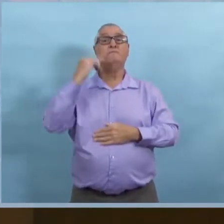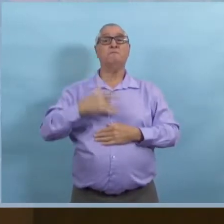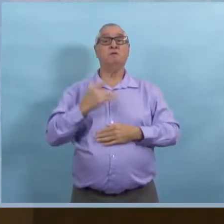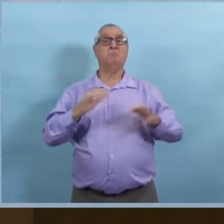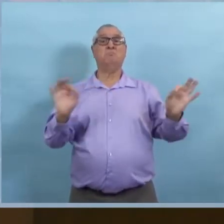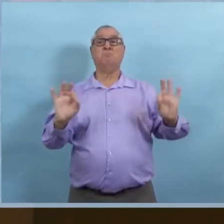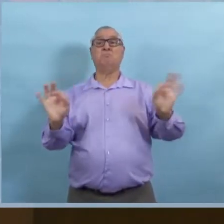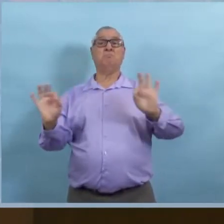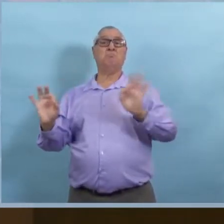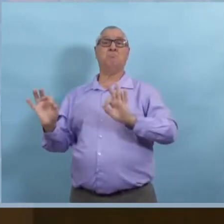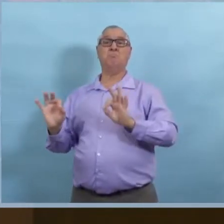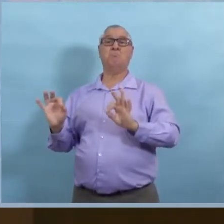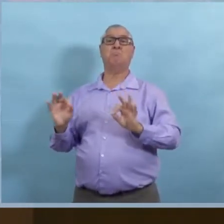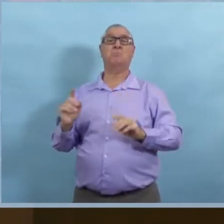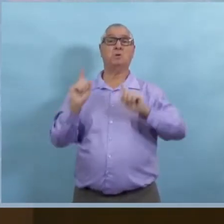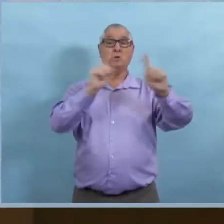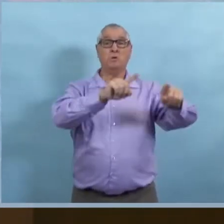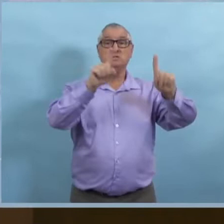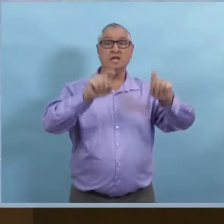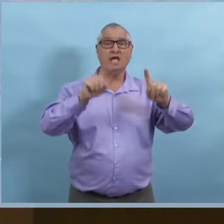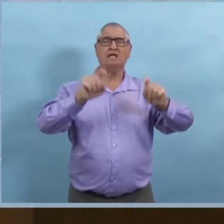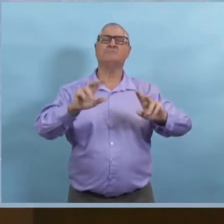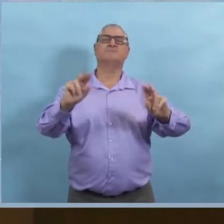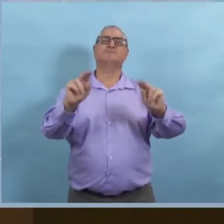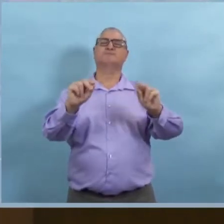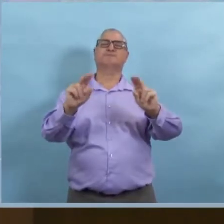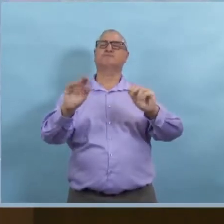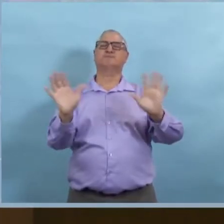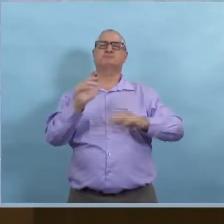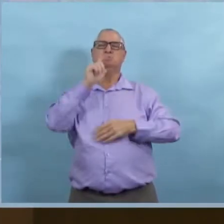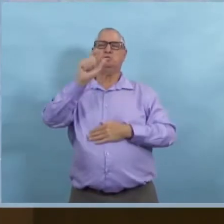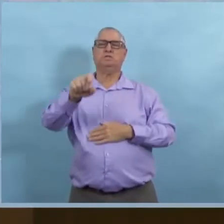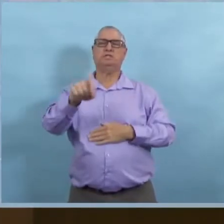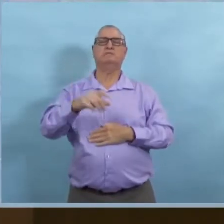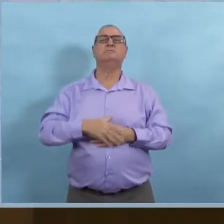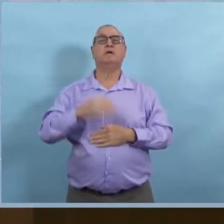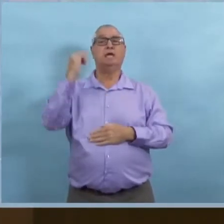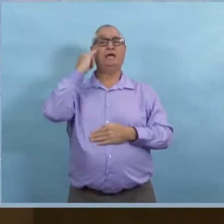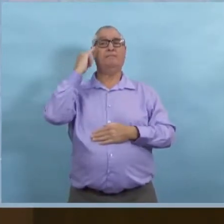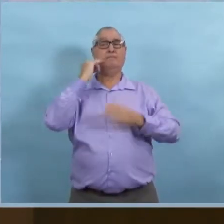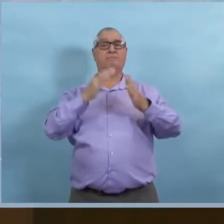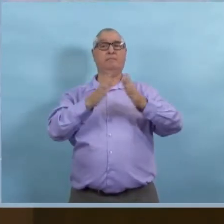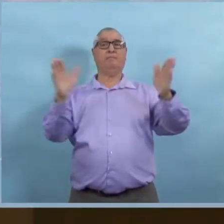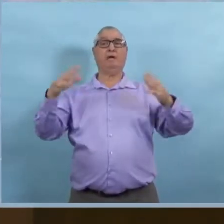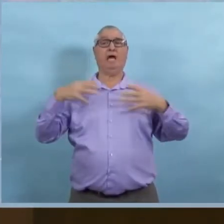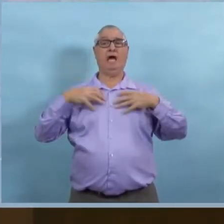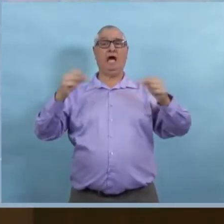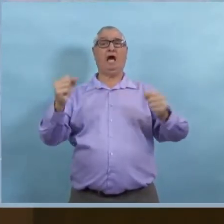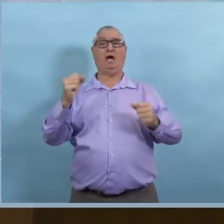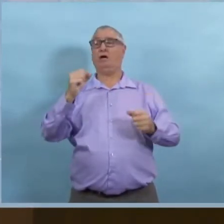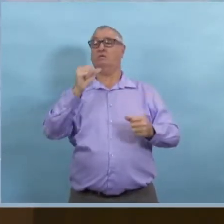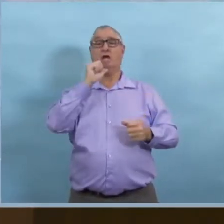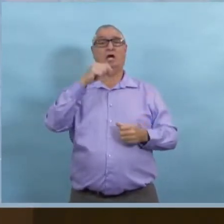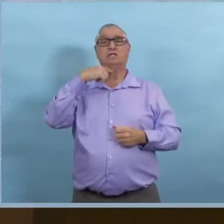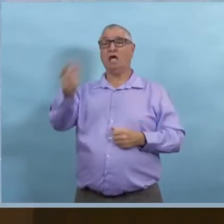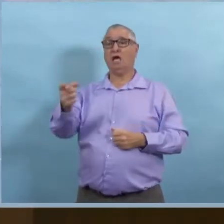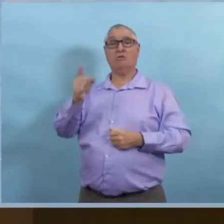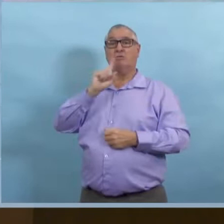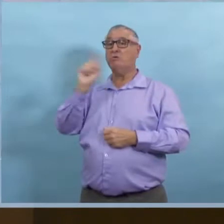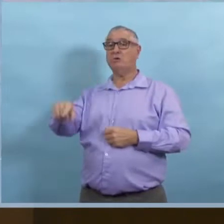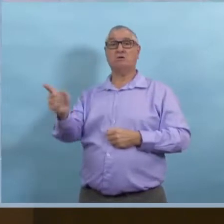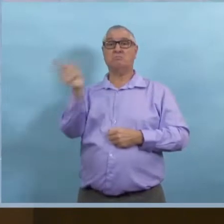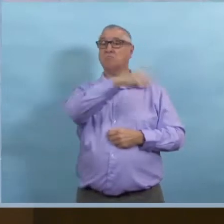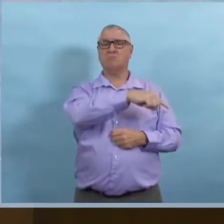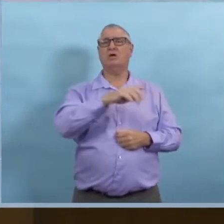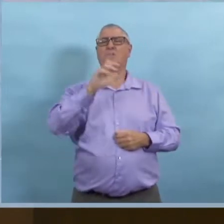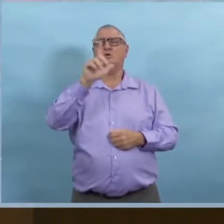que ces ressources sont utilisées de manière adéquate. Donc, on veut que les personnes symptomatiques soient testées. Si vous n'êtes pas symptomatique et qu'un